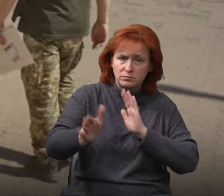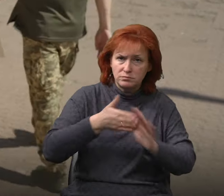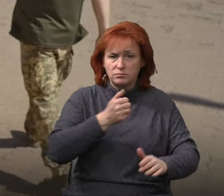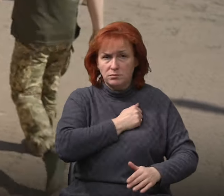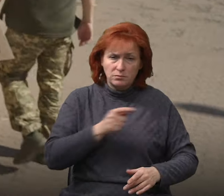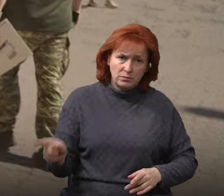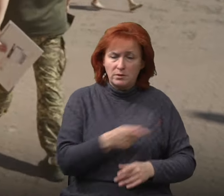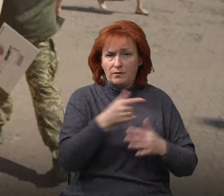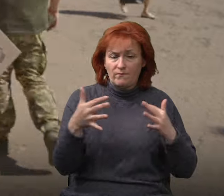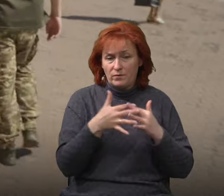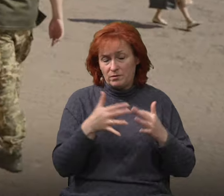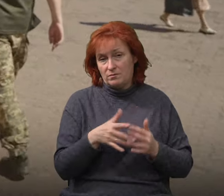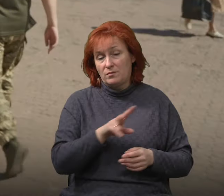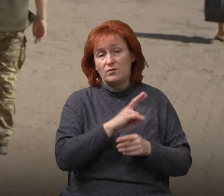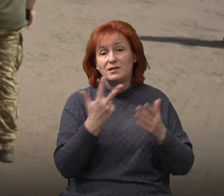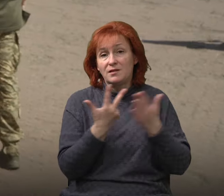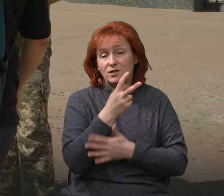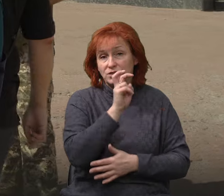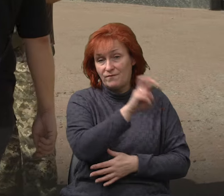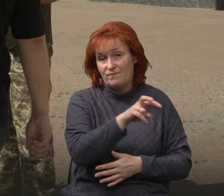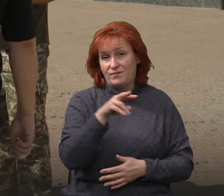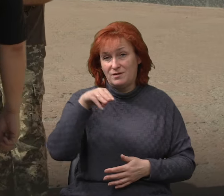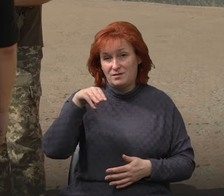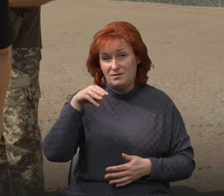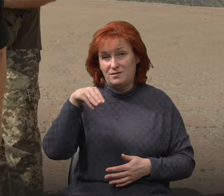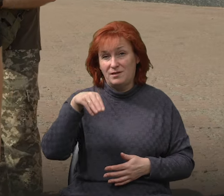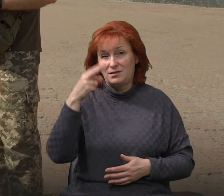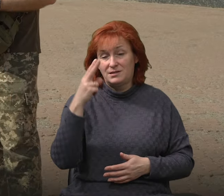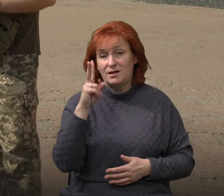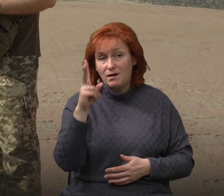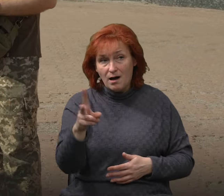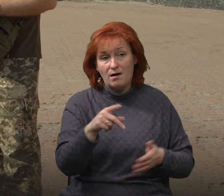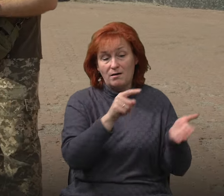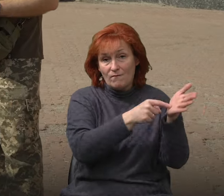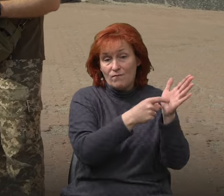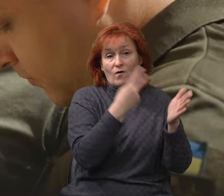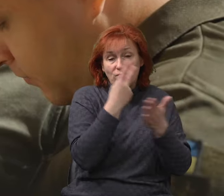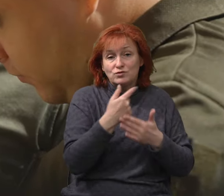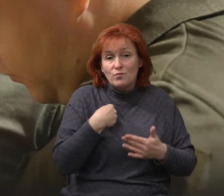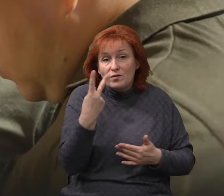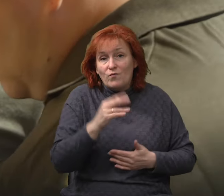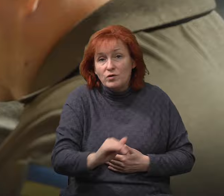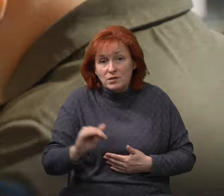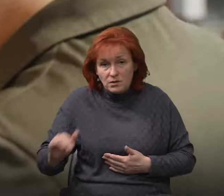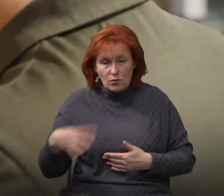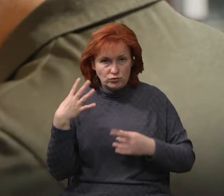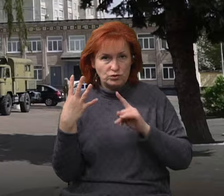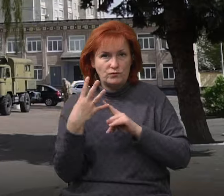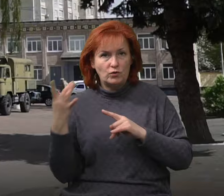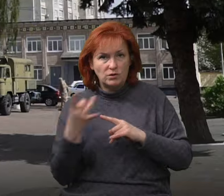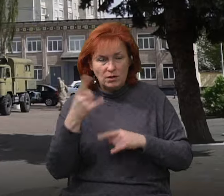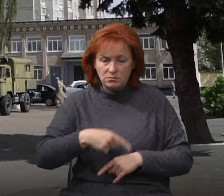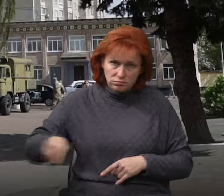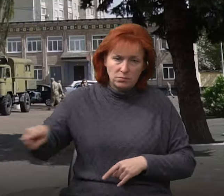ходив до терцентру комплектування та соцпідтримки, після чого його відпускали. Після отримання четвертої повістки Олександра відправили на